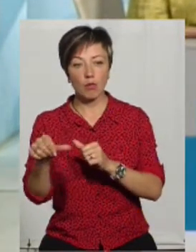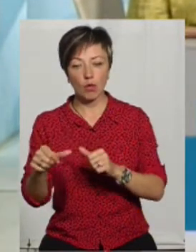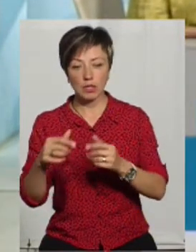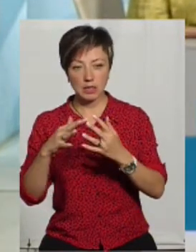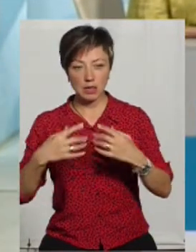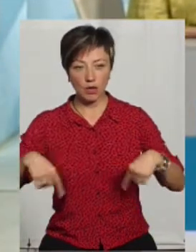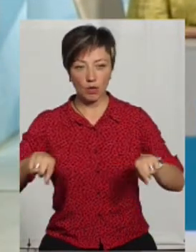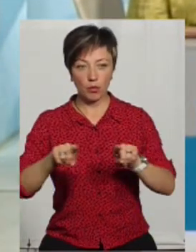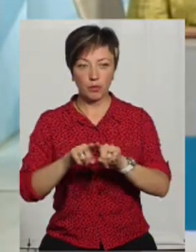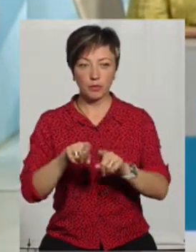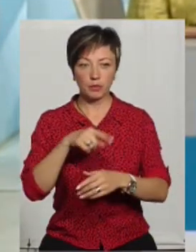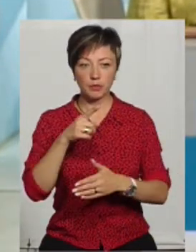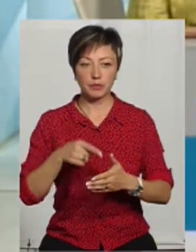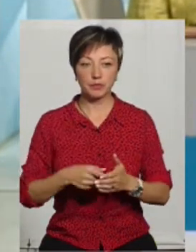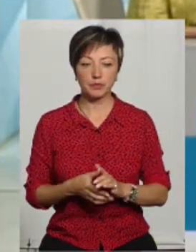населеним пунктом?